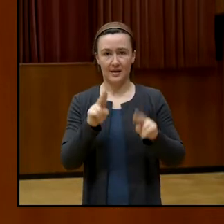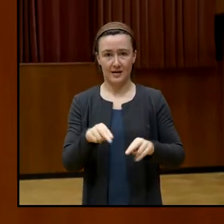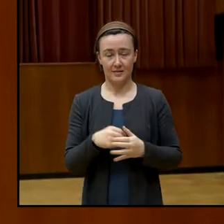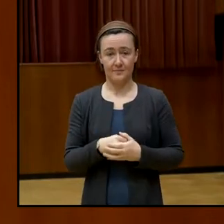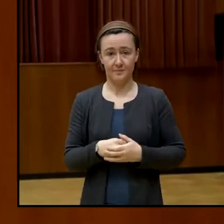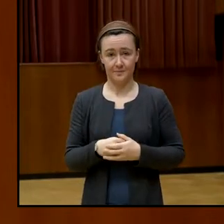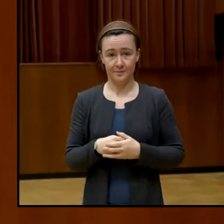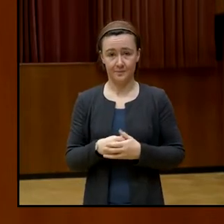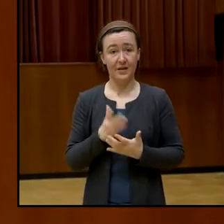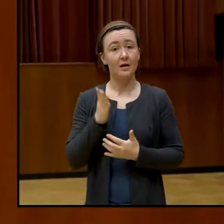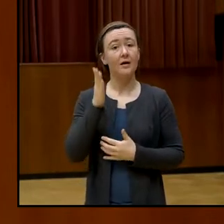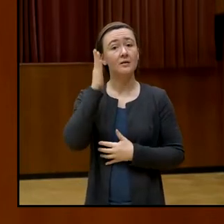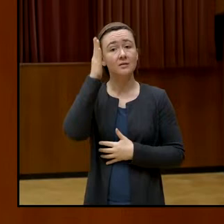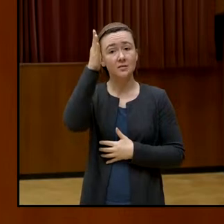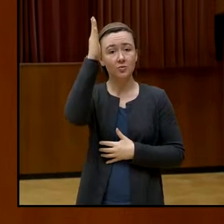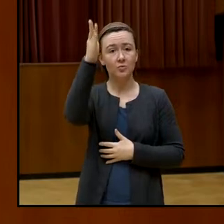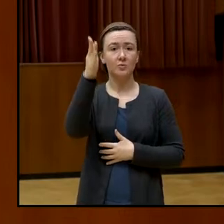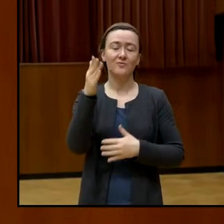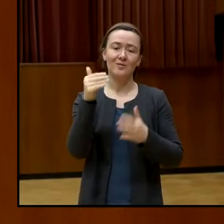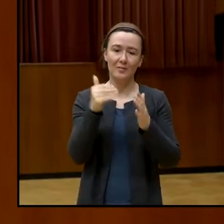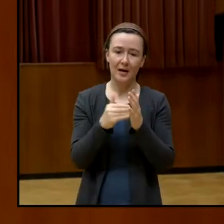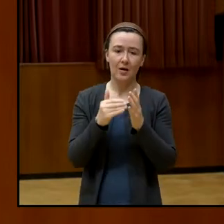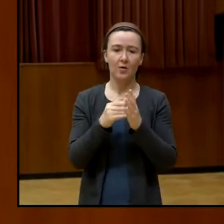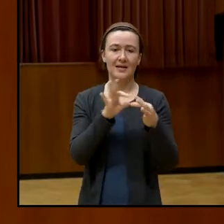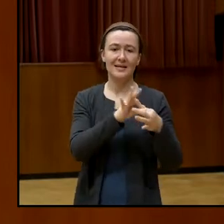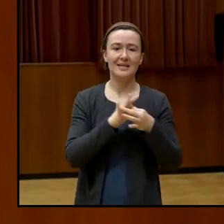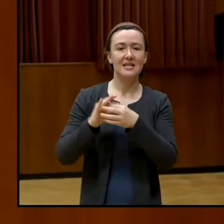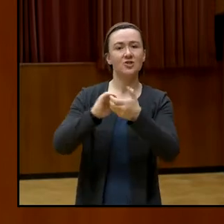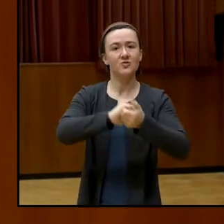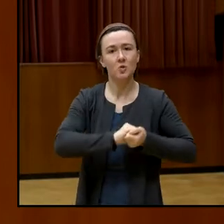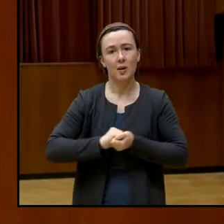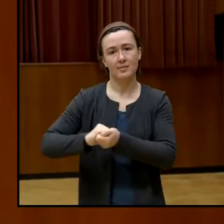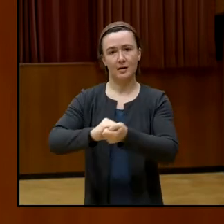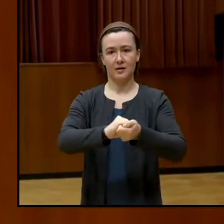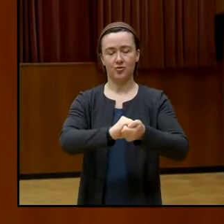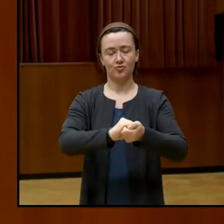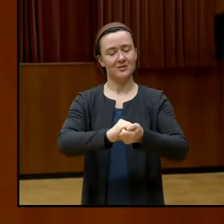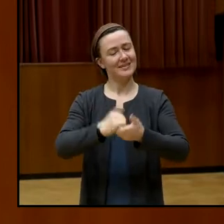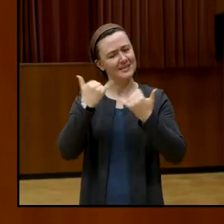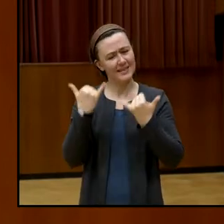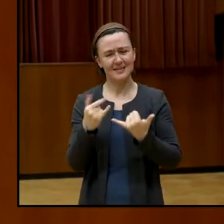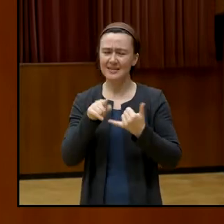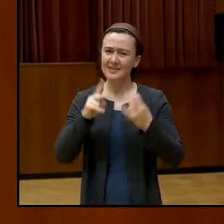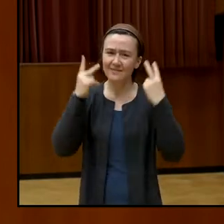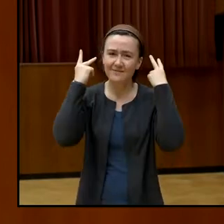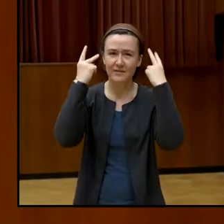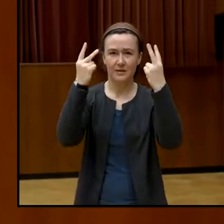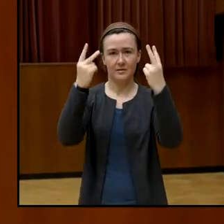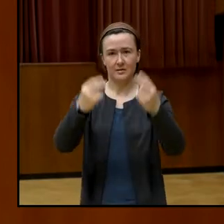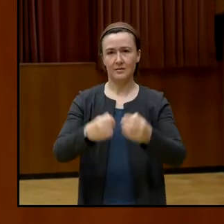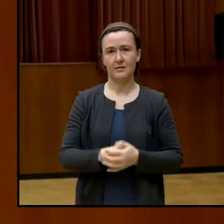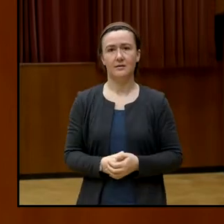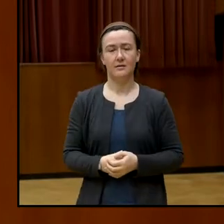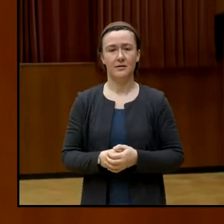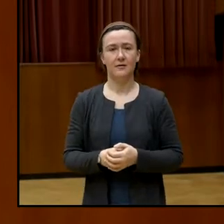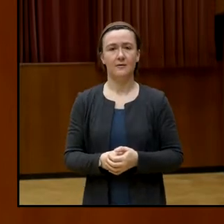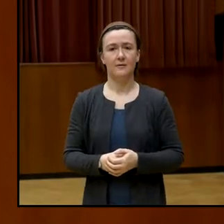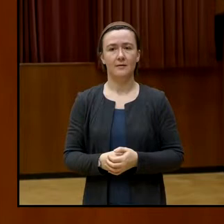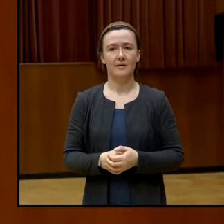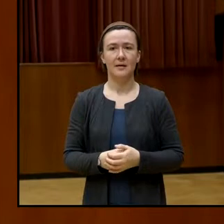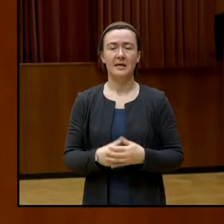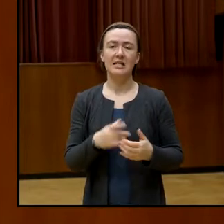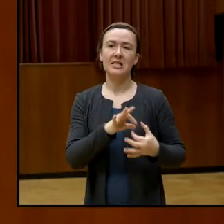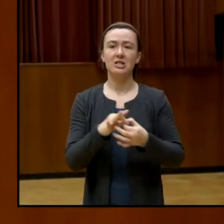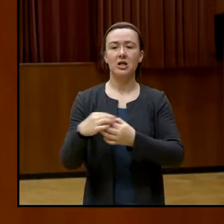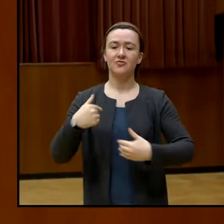um eine solidarische Gesellschaft. Das ist das Gebot der Stunde. Diese ganzen Ich